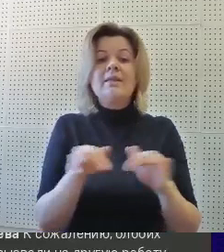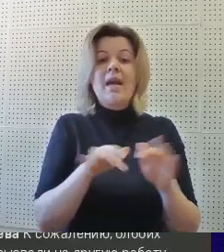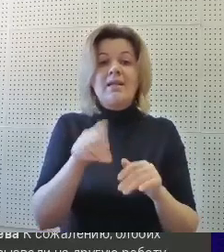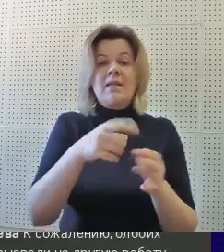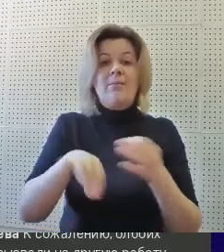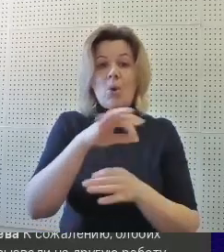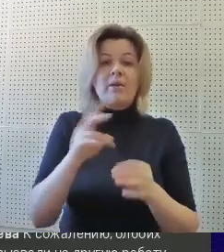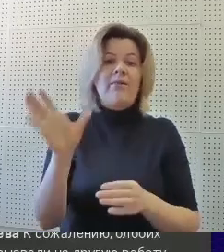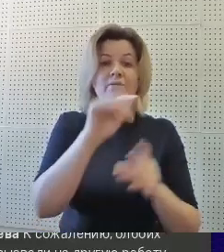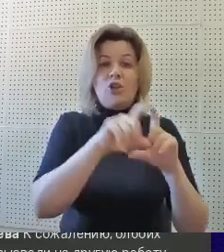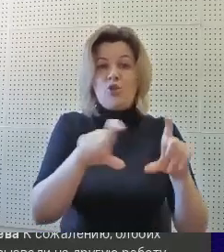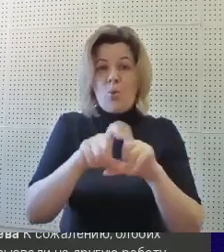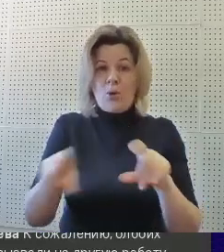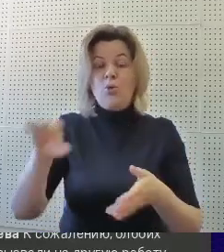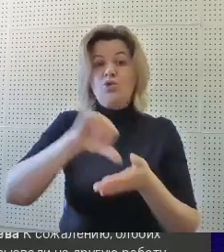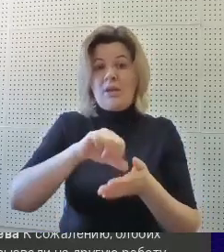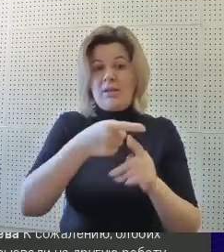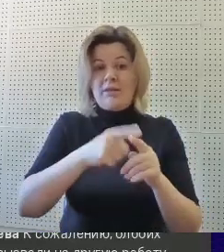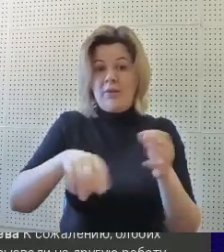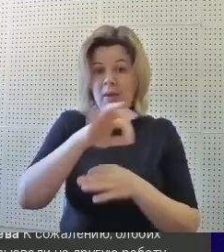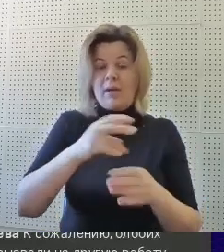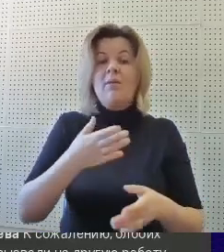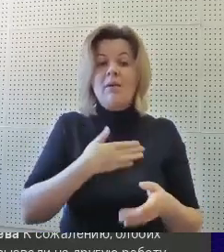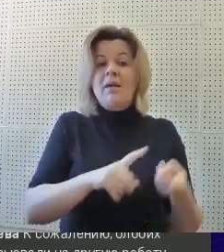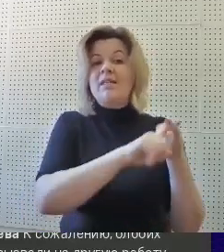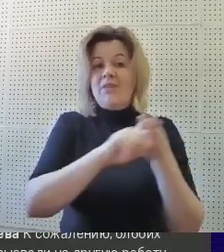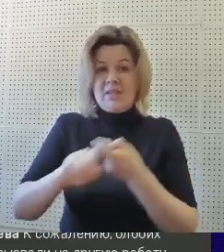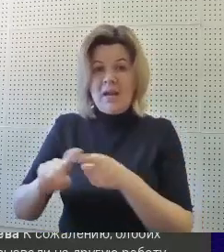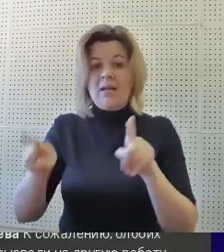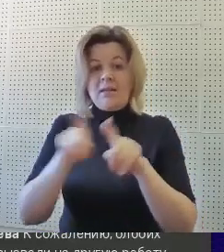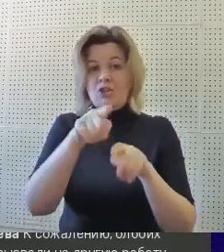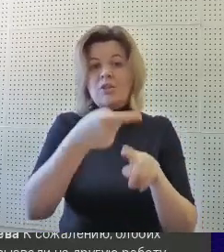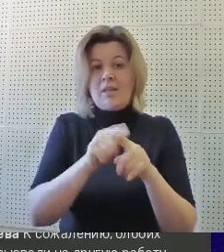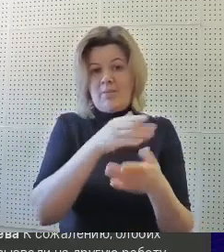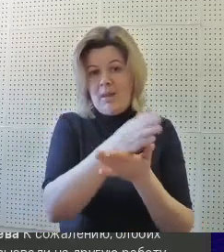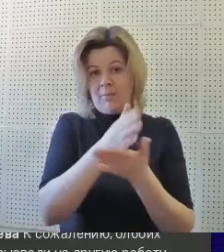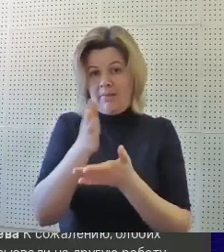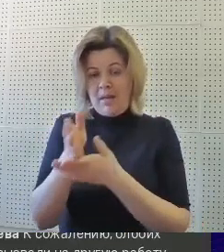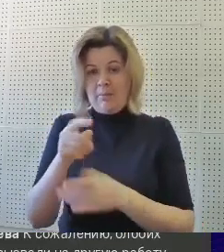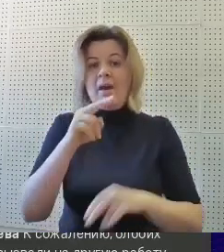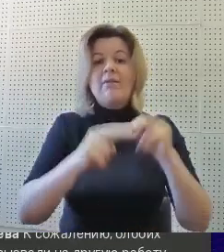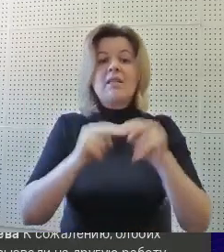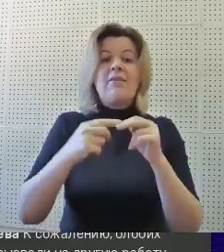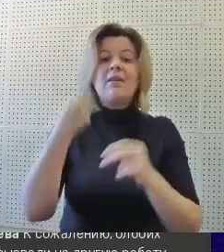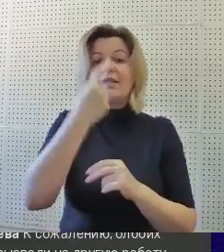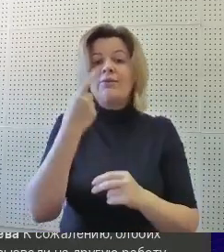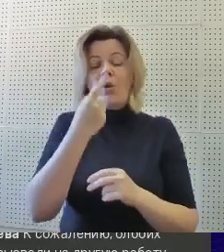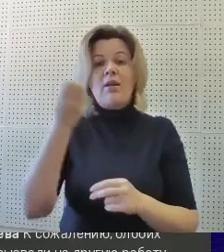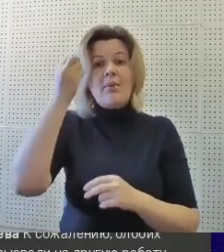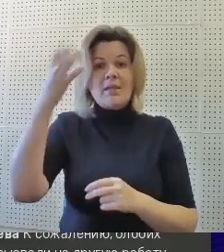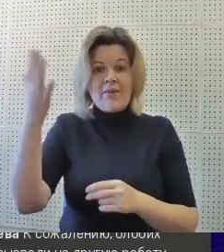Деятельность проекта во всех школах-участниках проекта мы связали также с этими линиями. Выстраивание